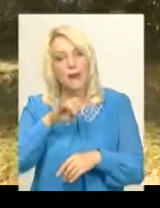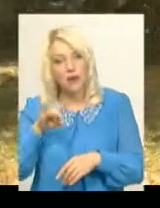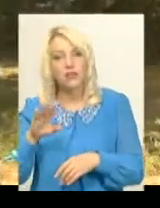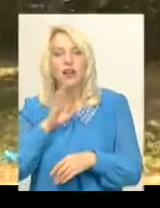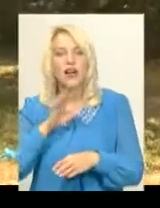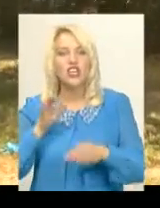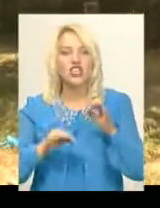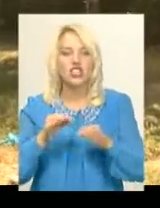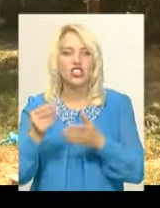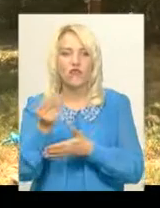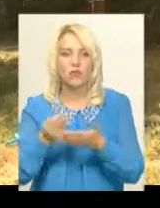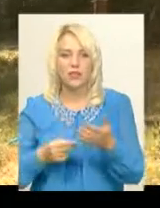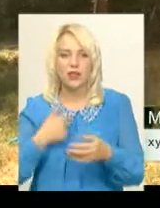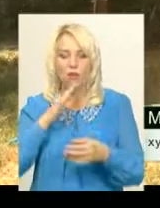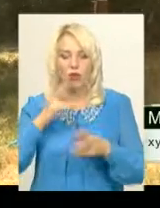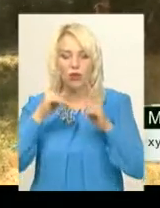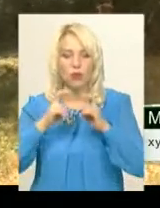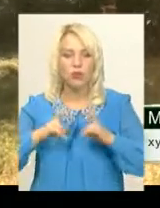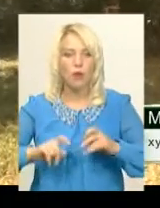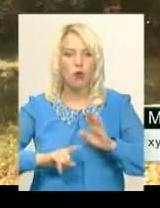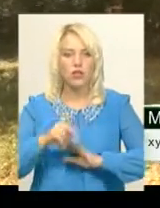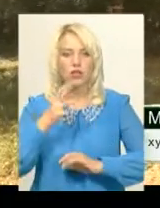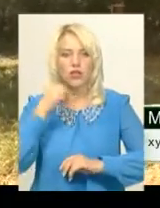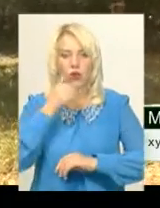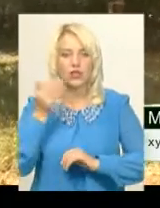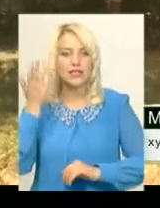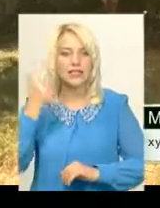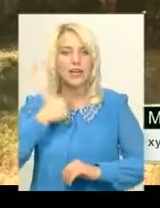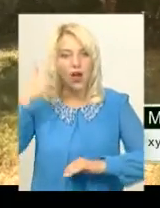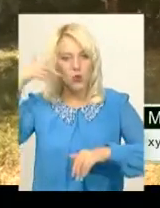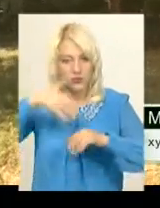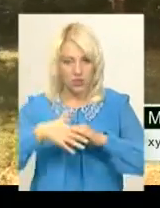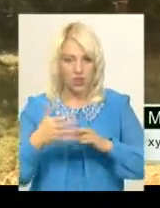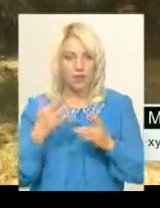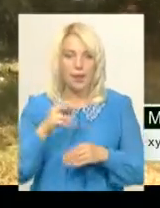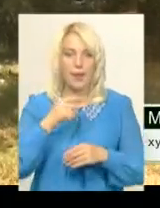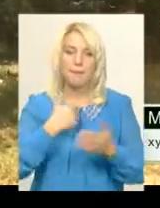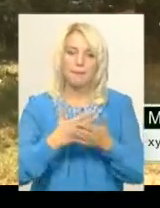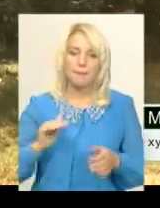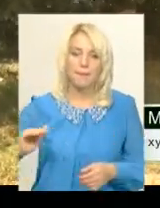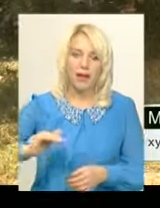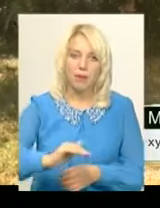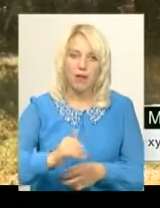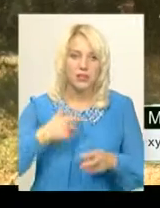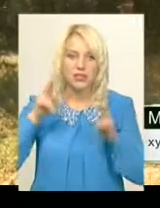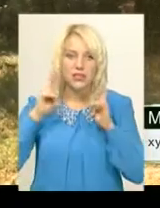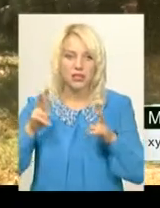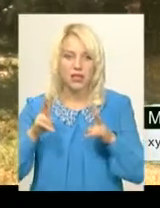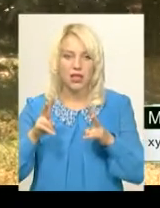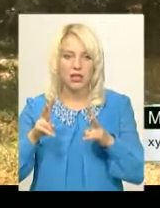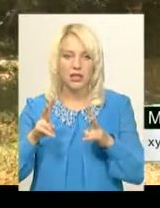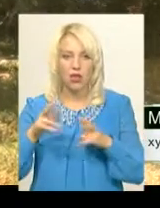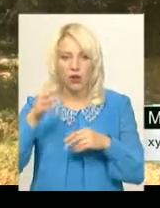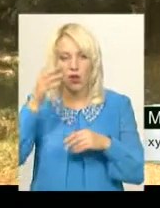Моє дослідження почалося досі років три назад. Я усвідомила, наскільки я, яка живу в Прикарпатті, наприклад, не знаю головних оборів в